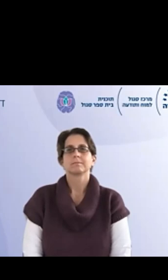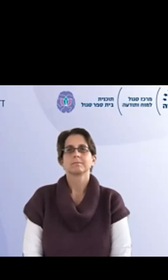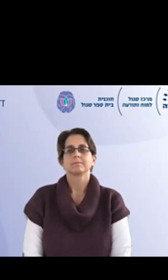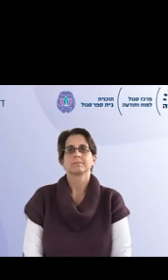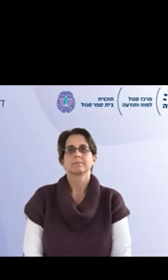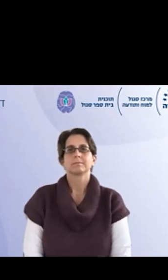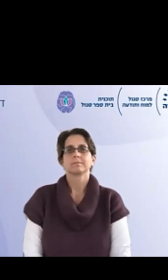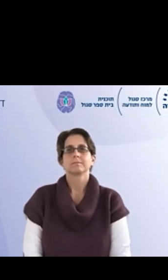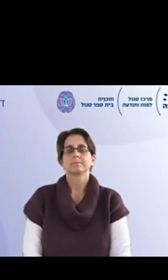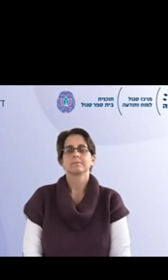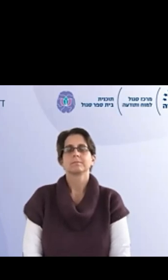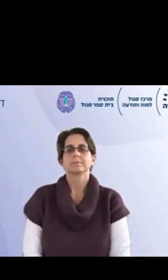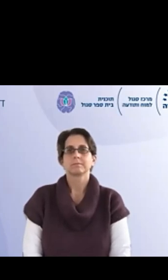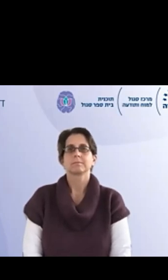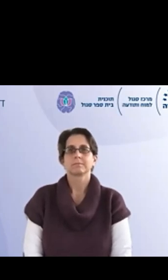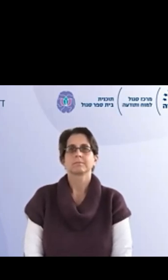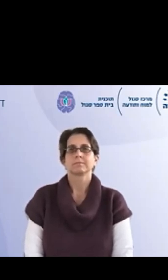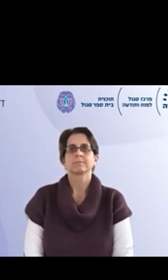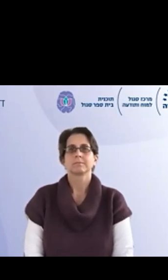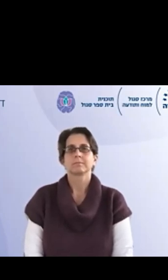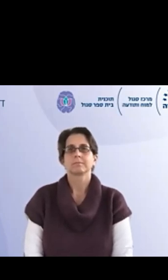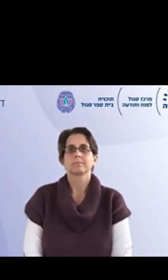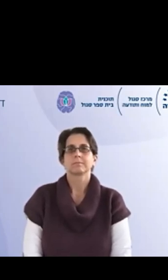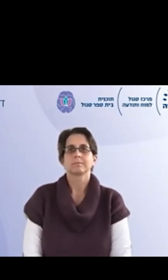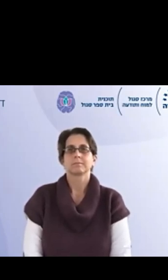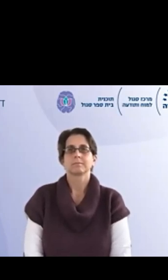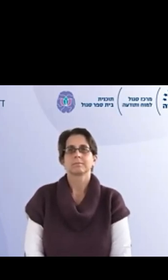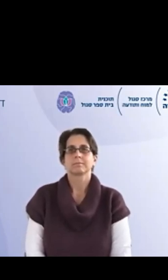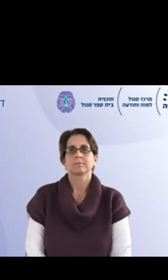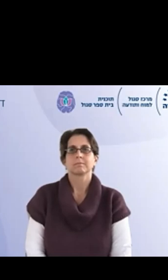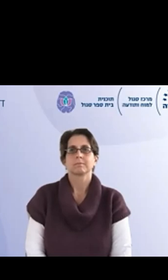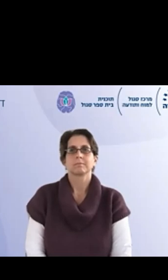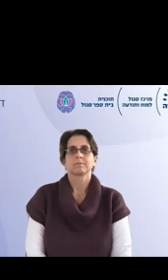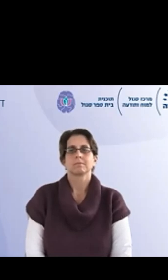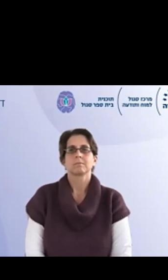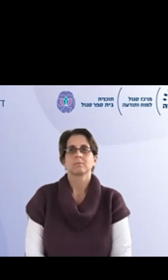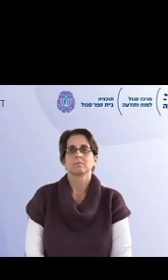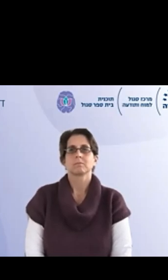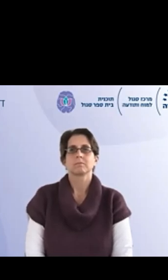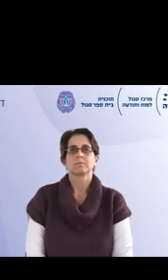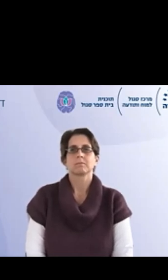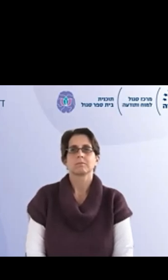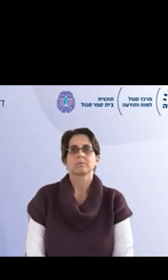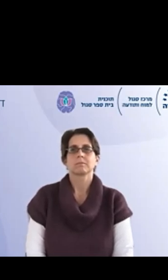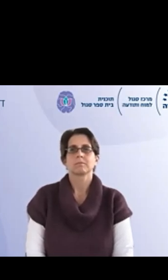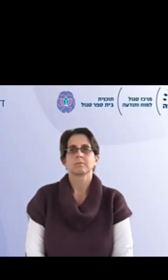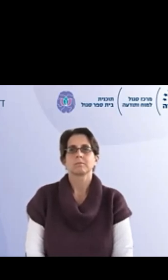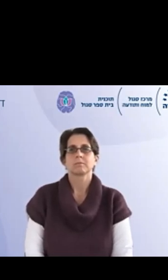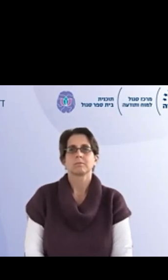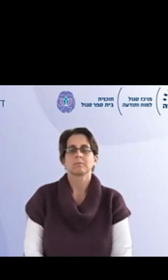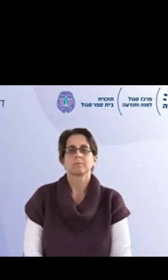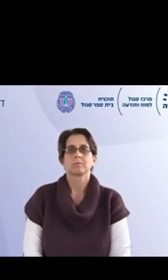מטפח אצלי כל כך הרבה מיומנויות אז אני מחויב למקום הזה ואני מסור ואני באמת מרגישה